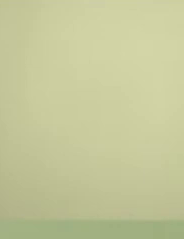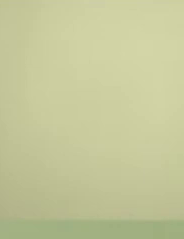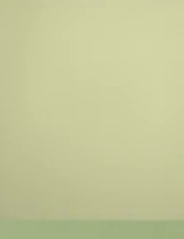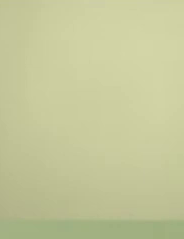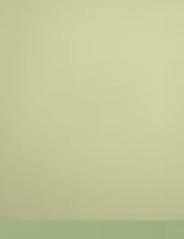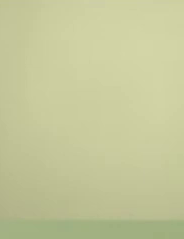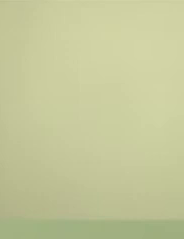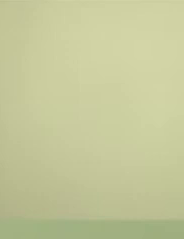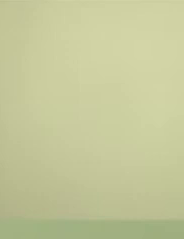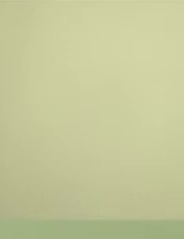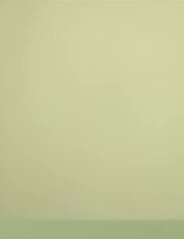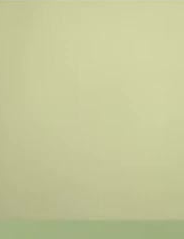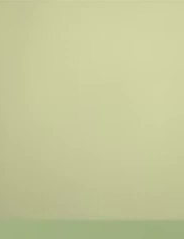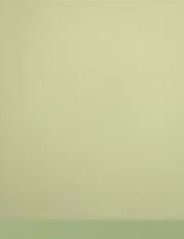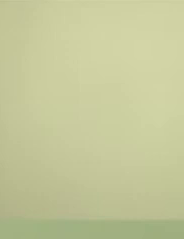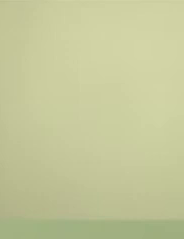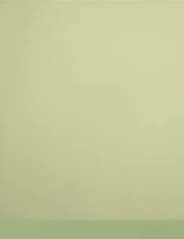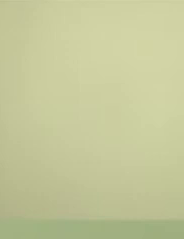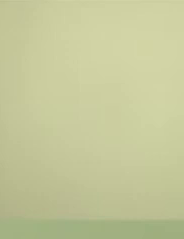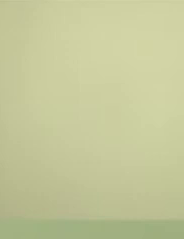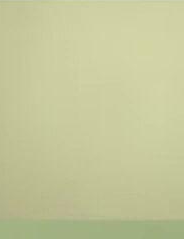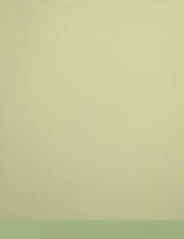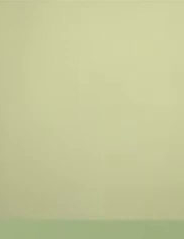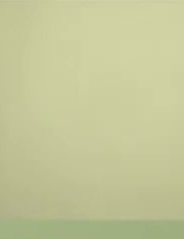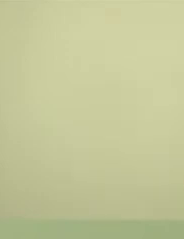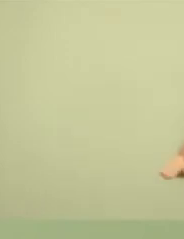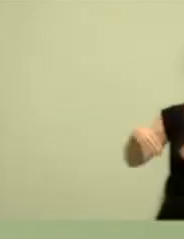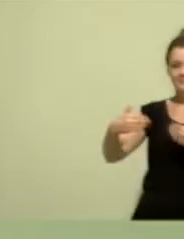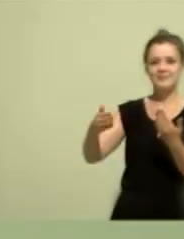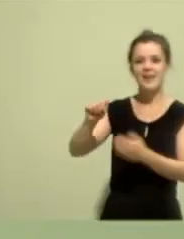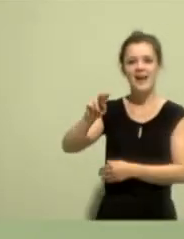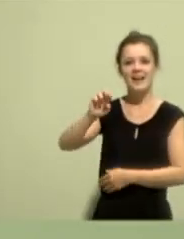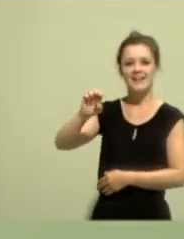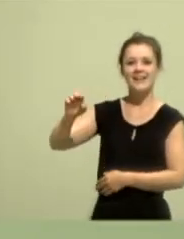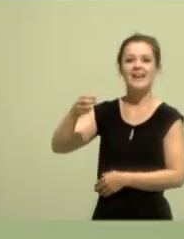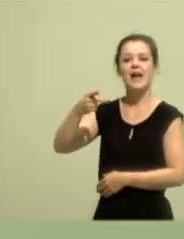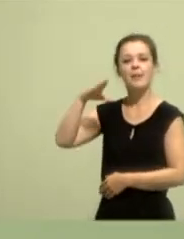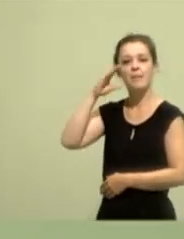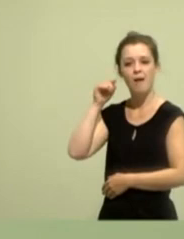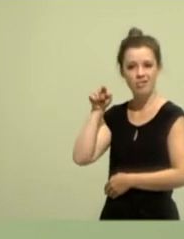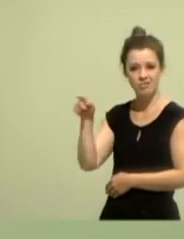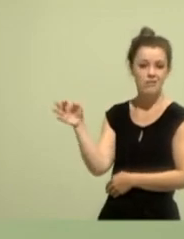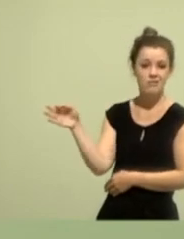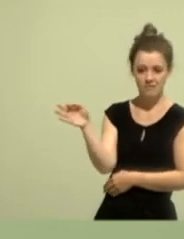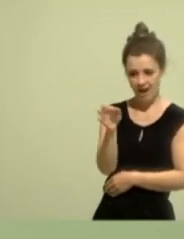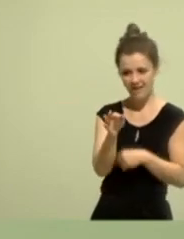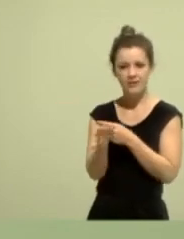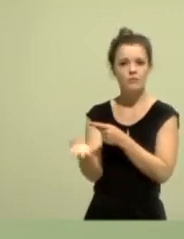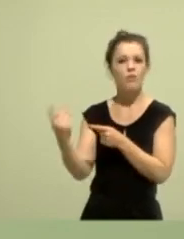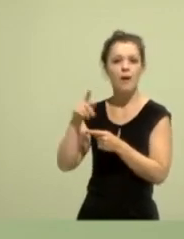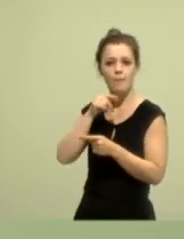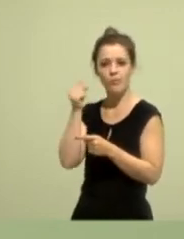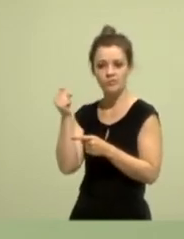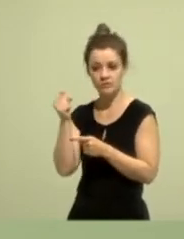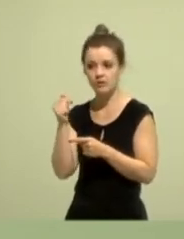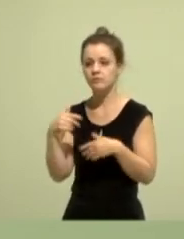Liebe Anja, die Frage kommt von Anne Herbermann aus dem Kreisverband Münster und sie lautet, im